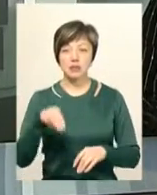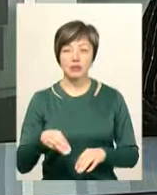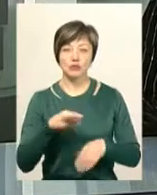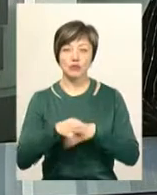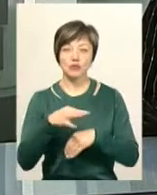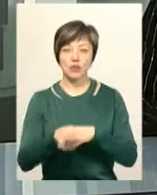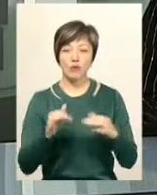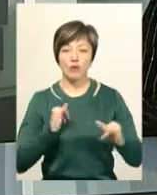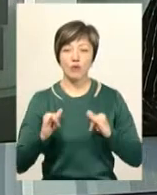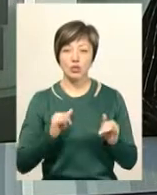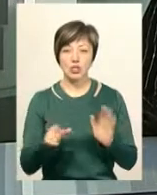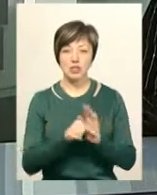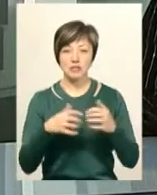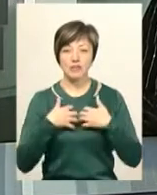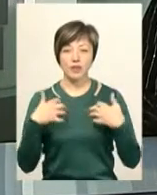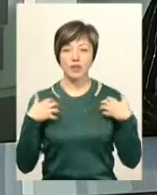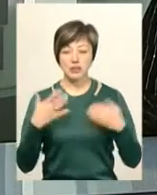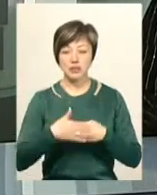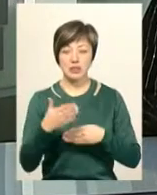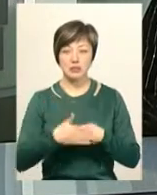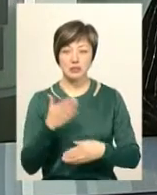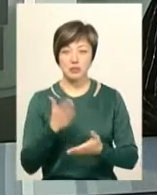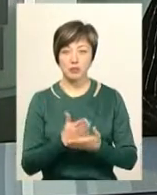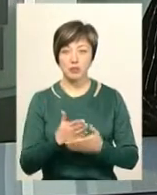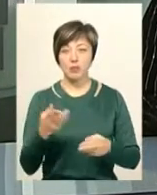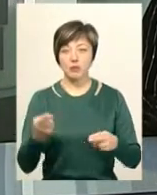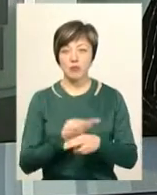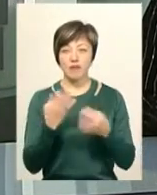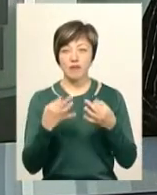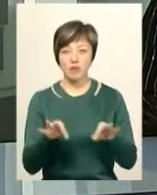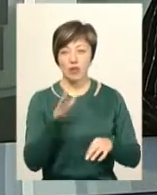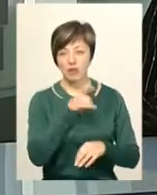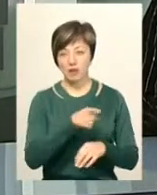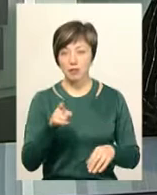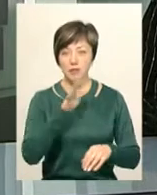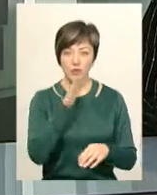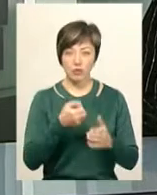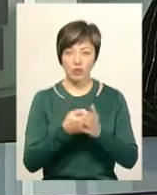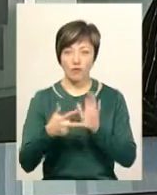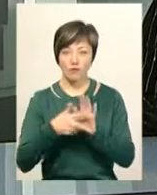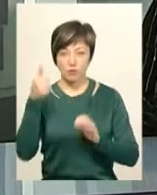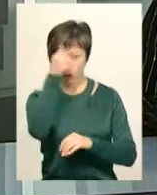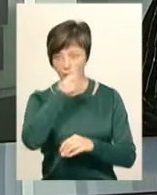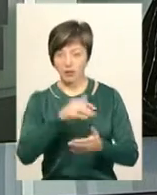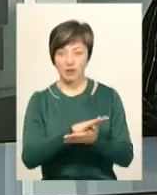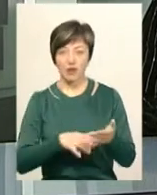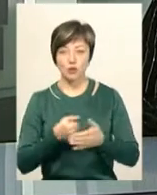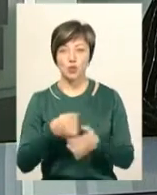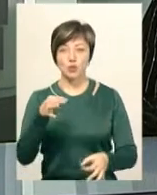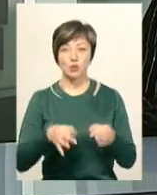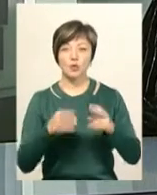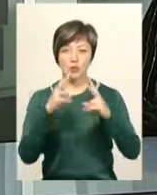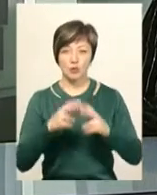«Жорстоке поводження з тваринами». Її санкція передбачає позбавлення волі терміну від 5 до 8 років. Триває досудове